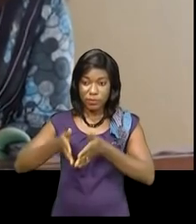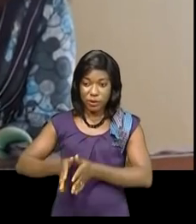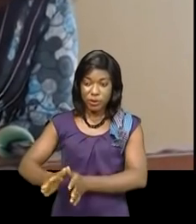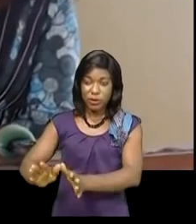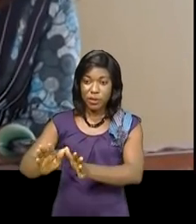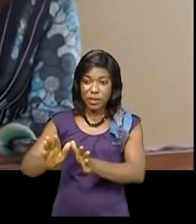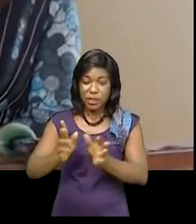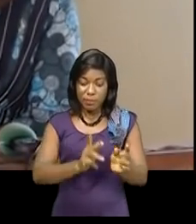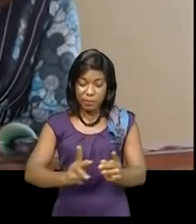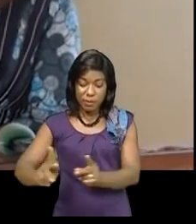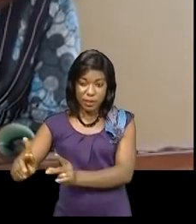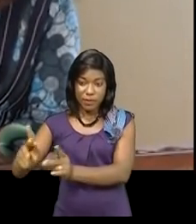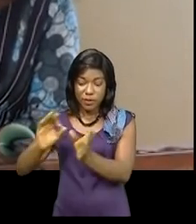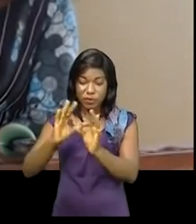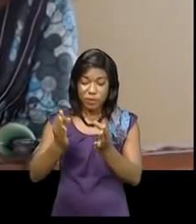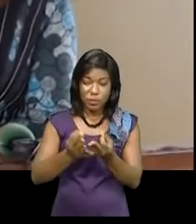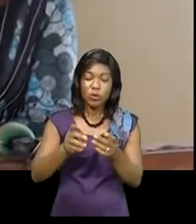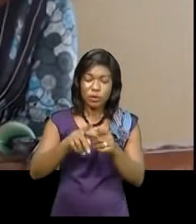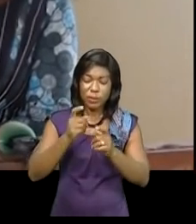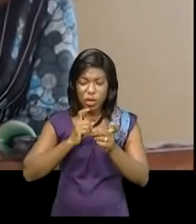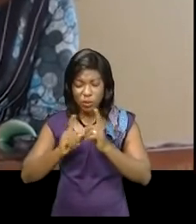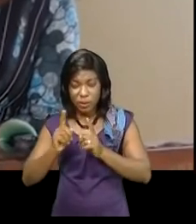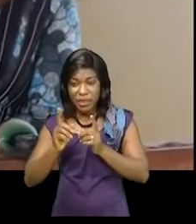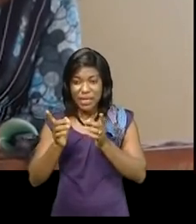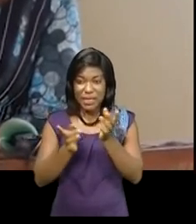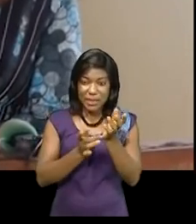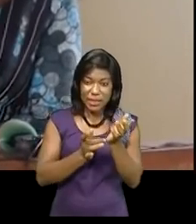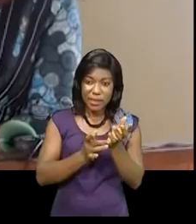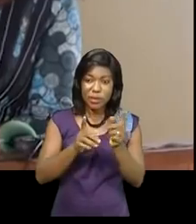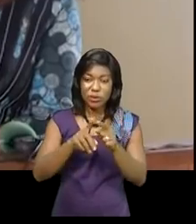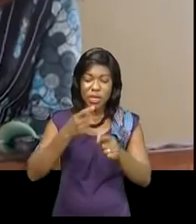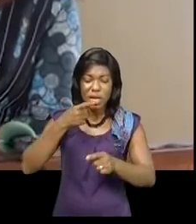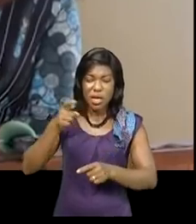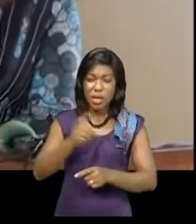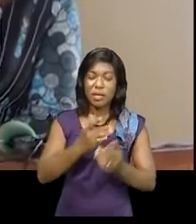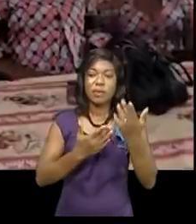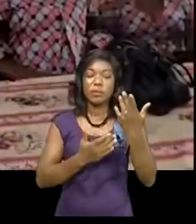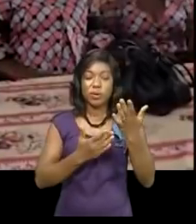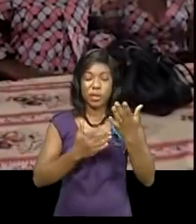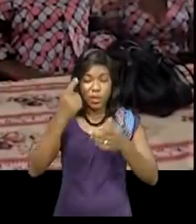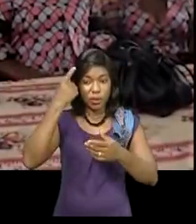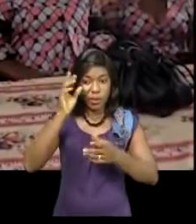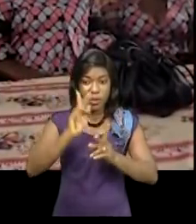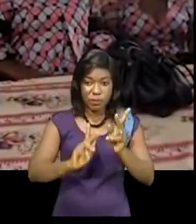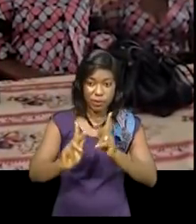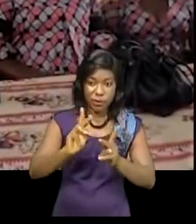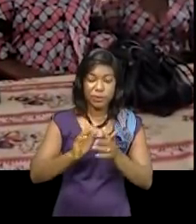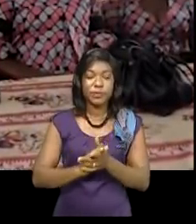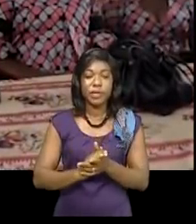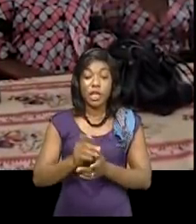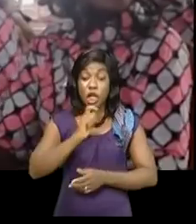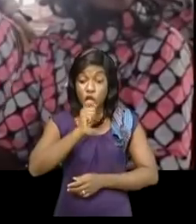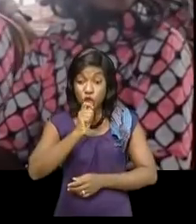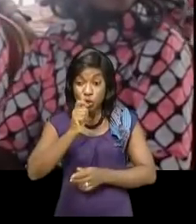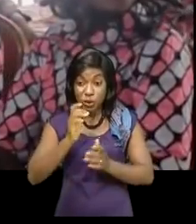familiale avec différentes méthodes et techniques reste la plus grande recommandation à l'endroit de la population Les journalistes